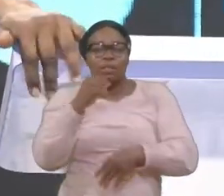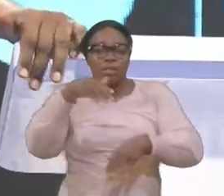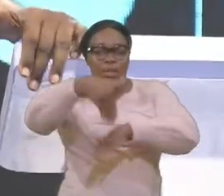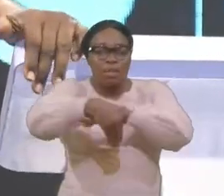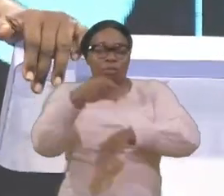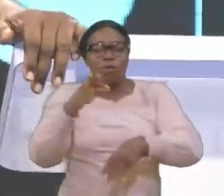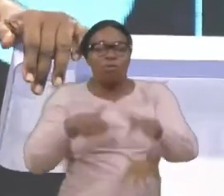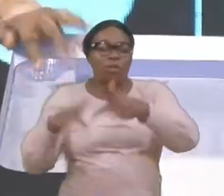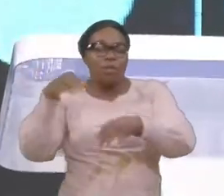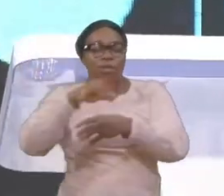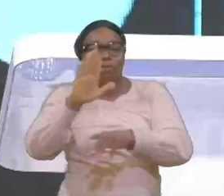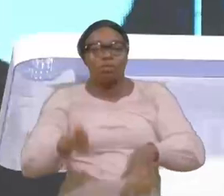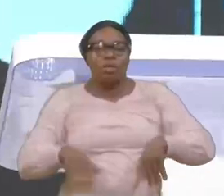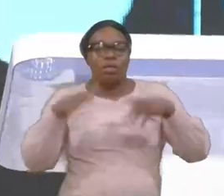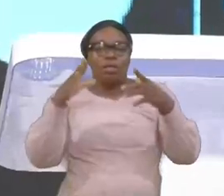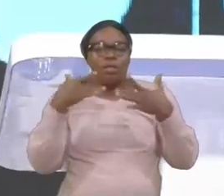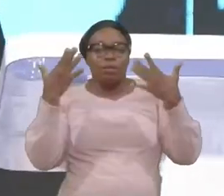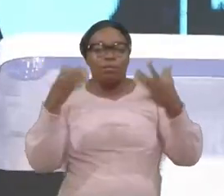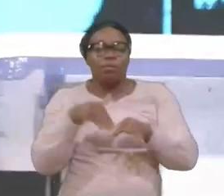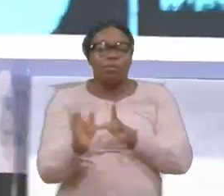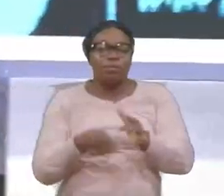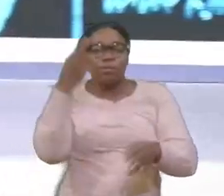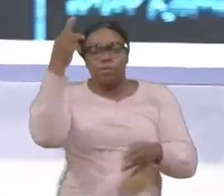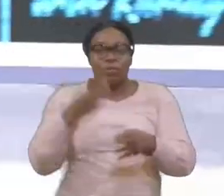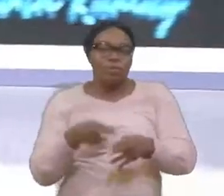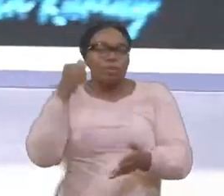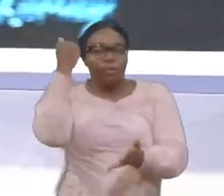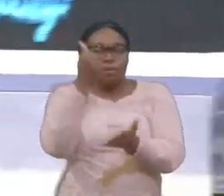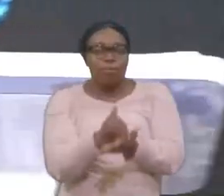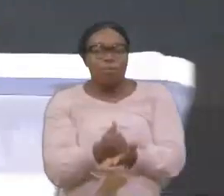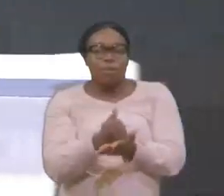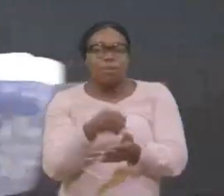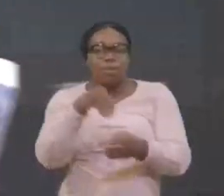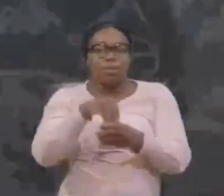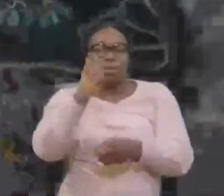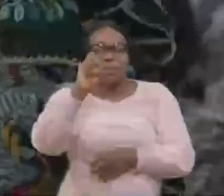miséricorde, Dans ta vie, En Ezekiel, Au chapitre 18,